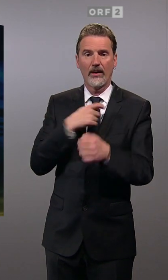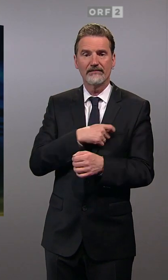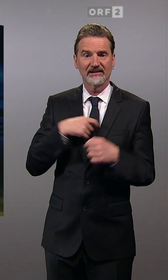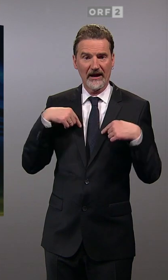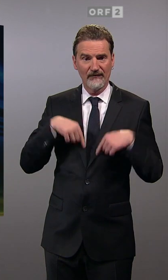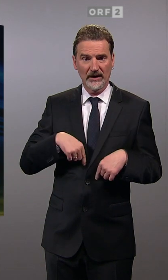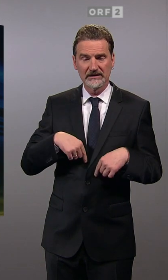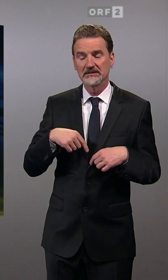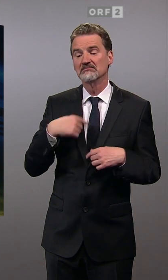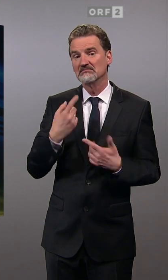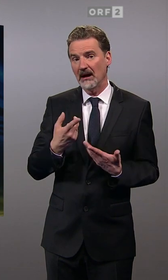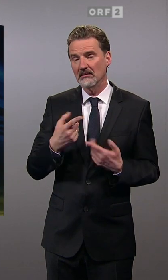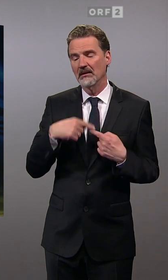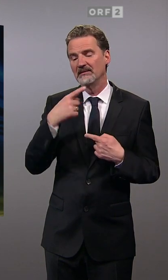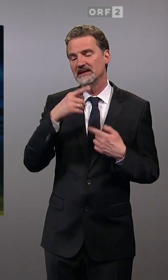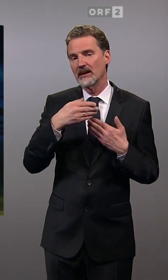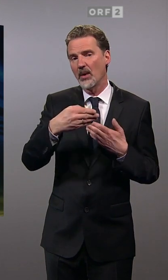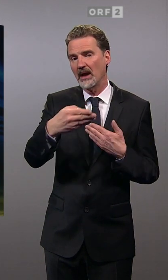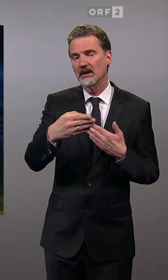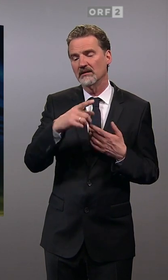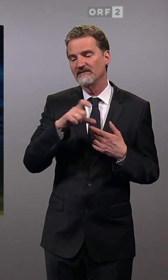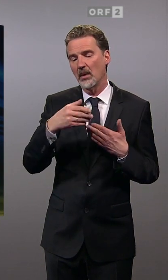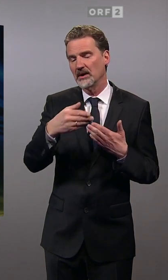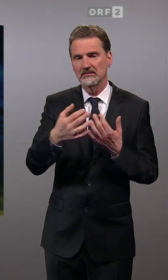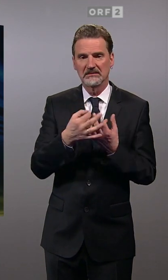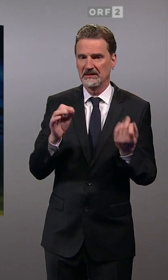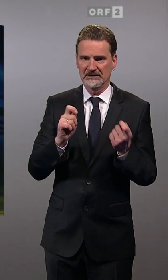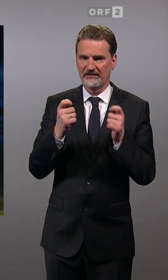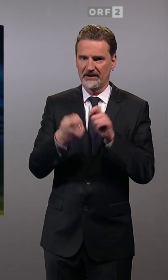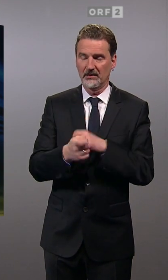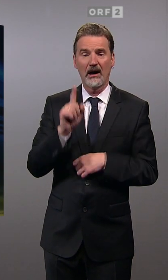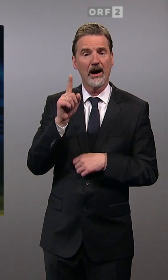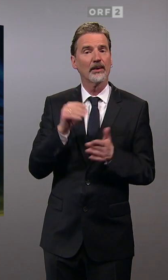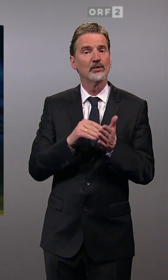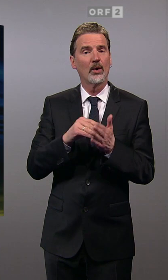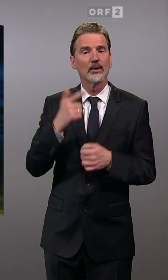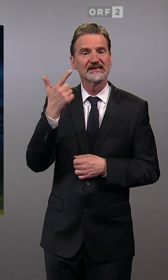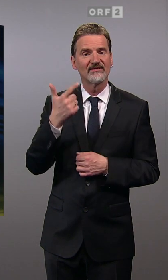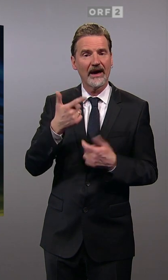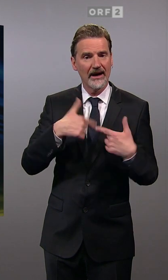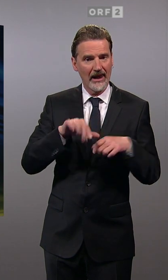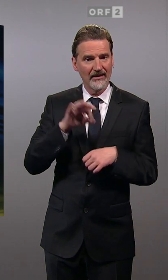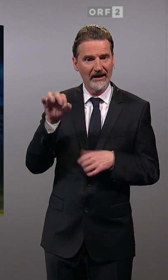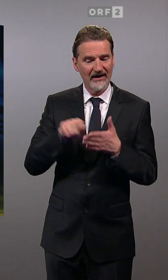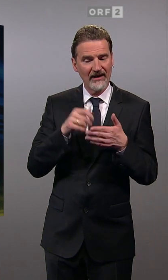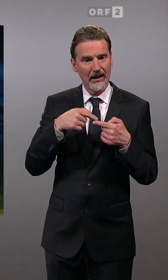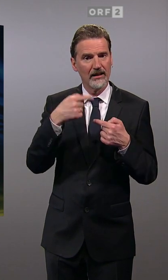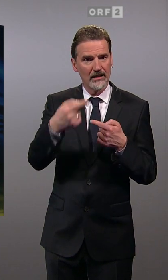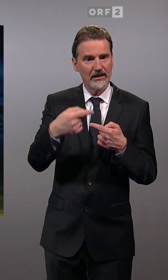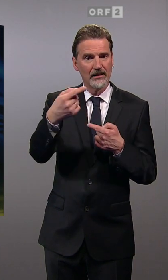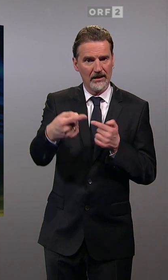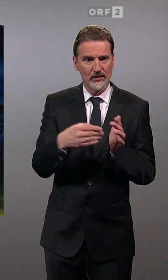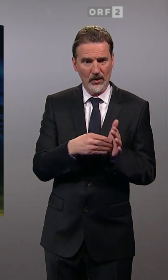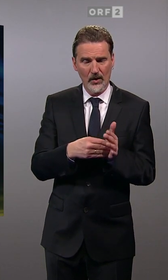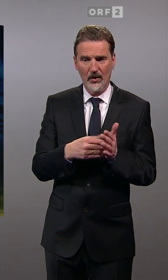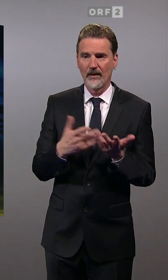Wochen und Monaten nichts tun. Aber noch einmal, es sind noch zwei Landtagswahlen, wenn da für die SPÖ, wobei